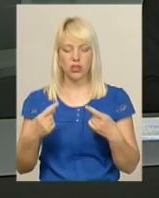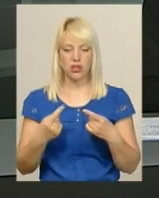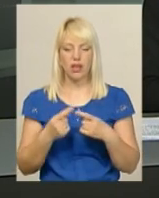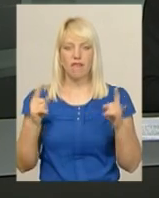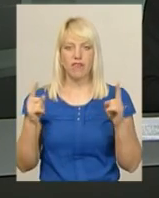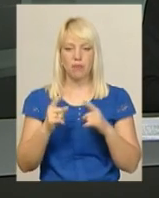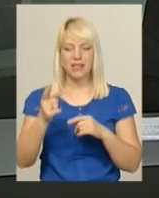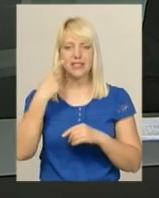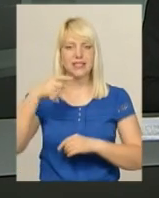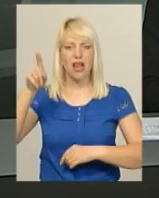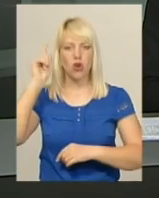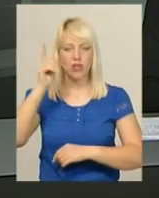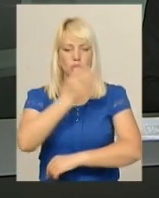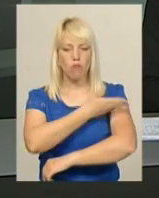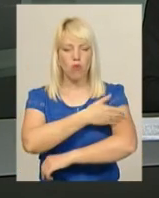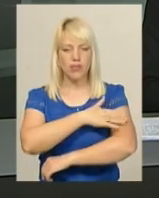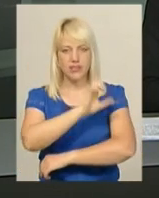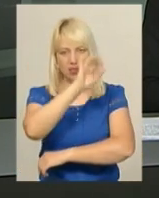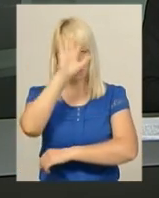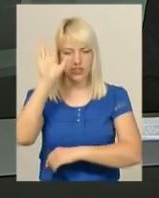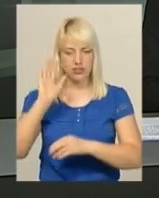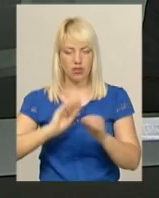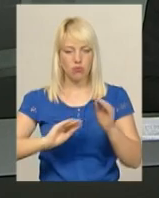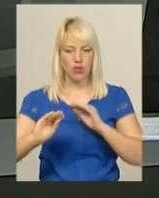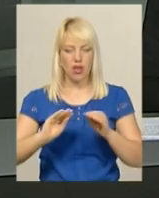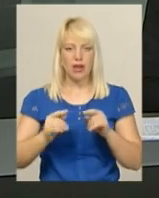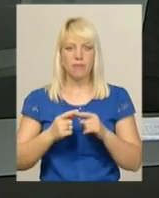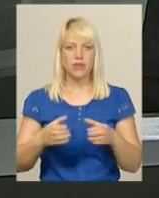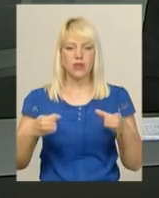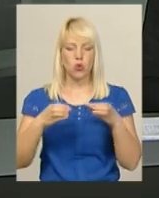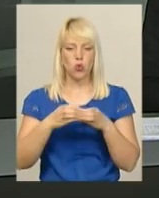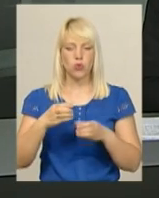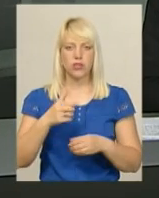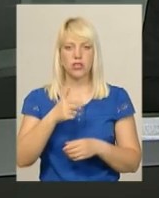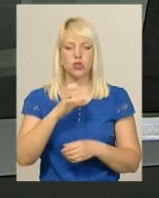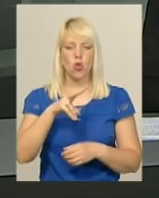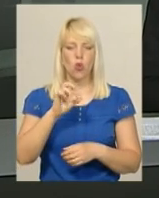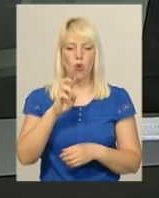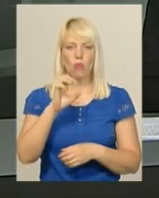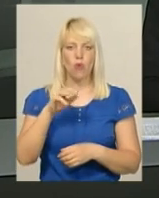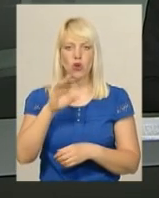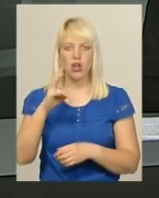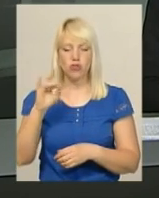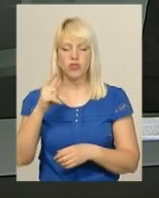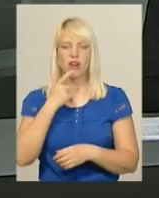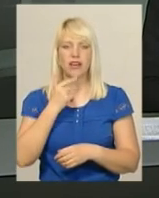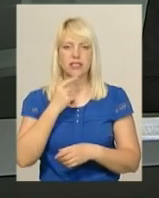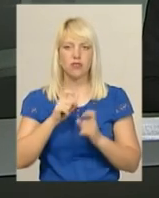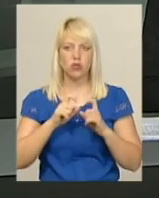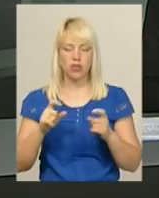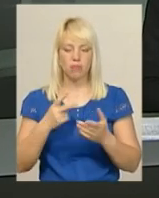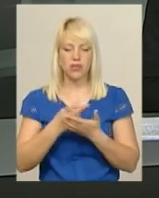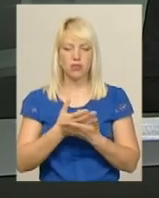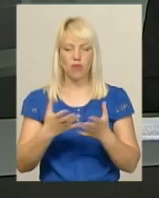весілля. Постановку підготували вихованці фольклорного гурту «Слобожаночка» зі Слобідко-Красилівської школи і презентували в рамках